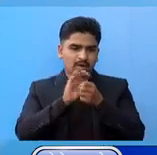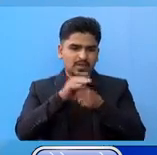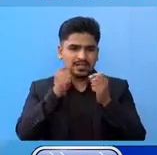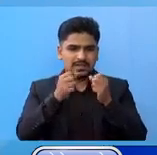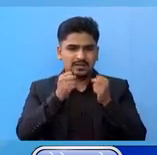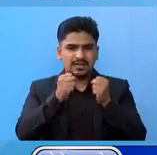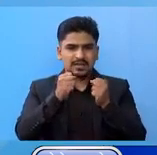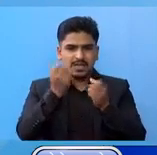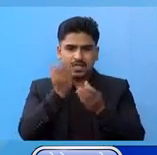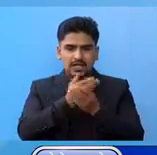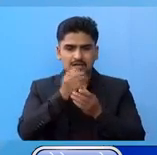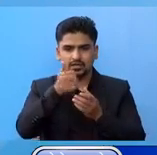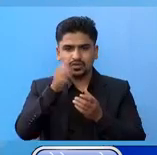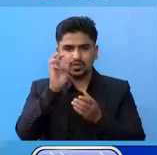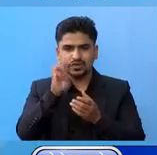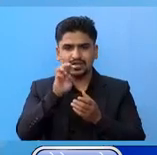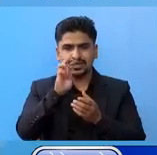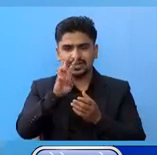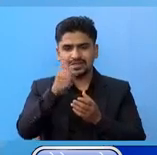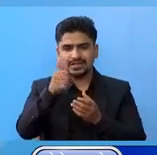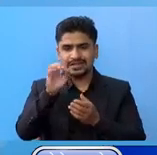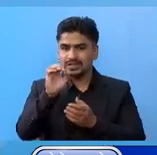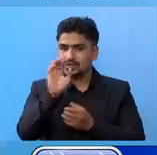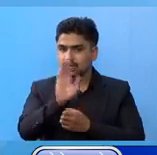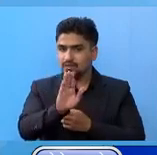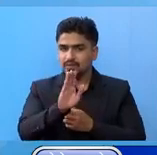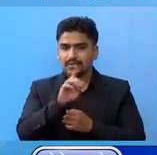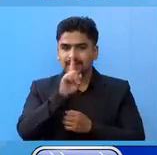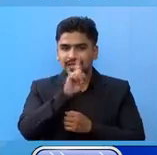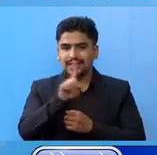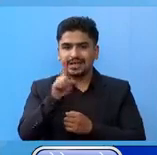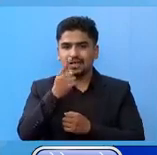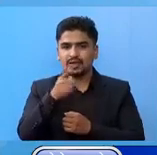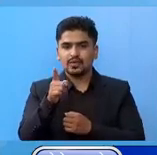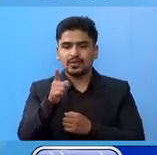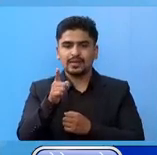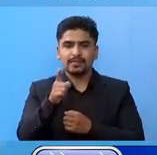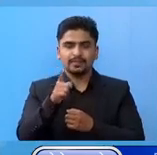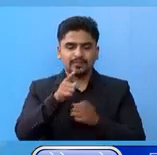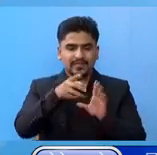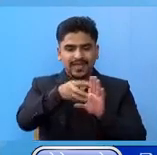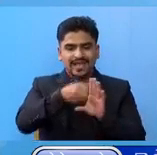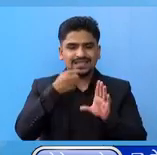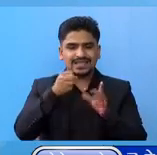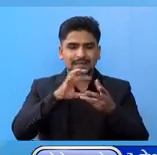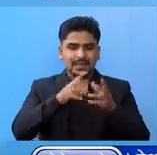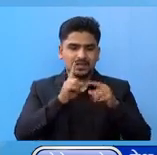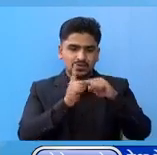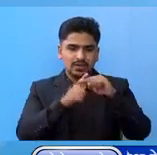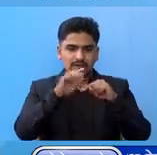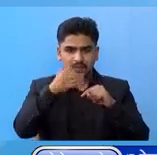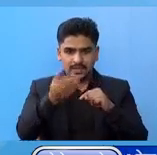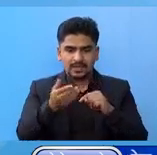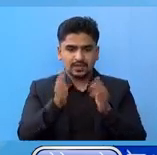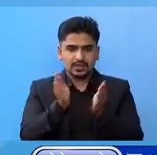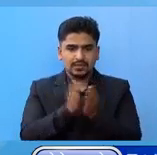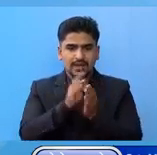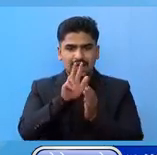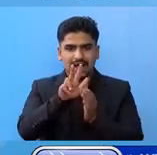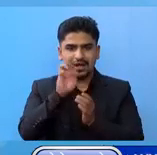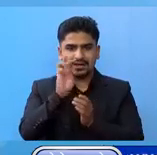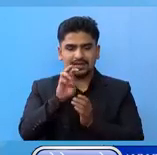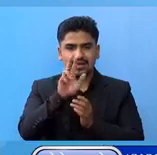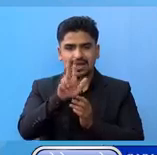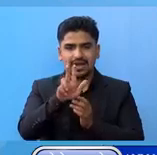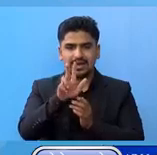छेमता को रेकर्ड छा अजार तिन से साथी चा 11. एक्स्ट्याक्षन मेशिन जडान वहेपची जम्मा आठ हजार